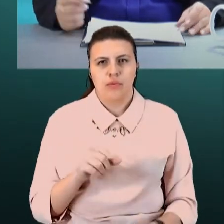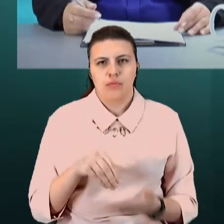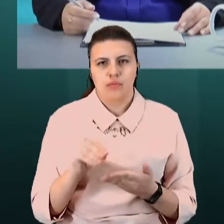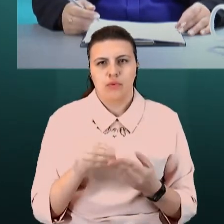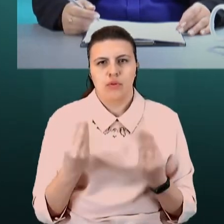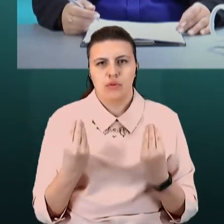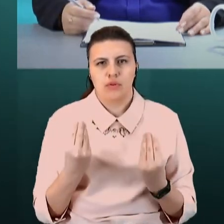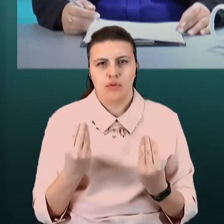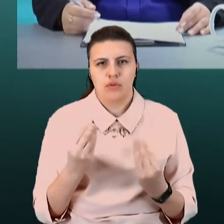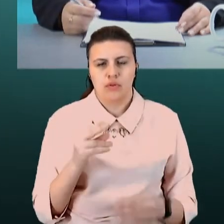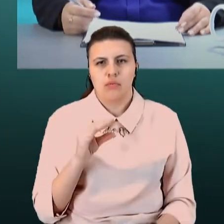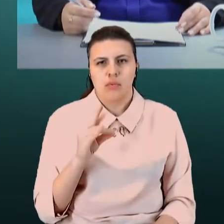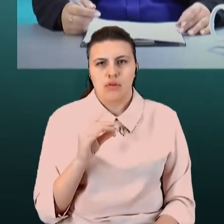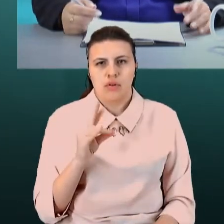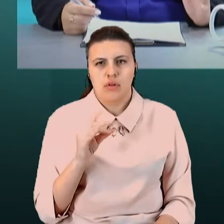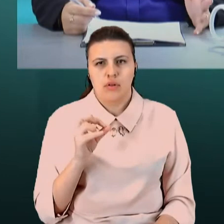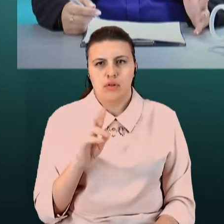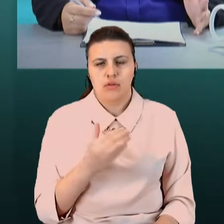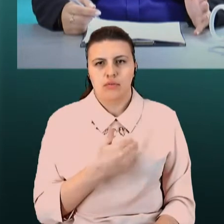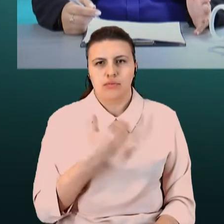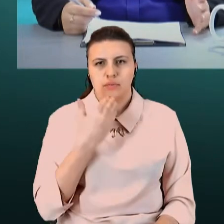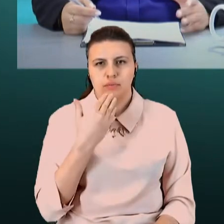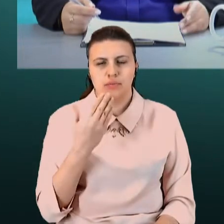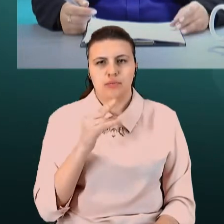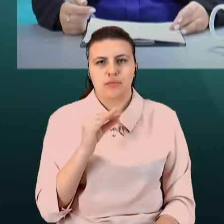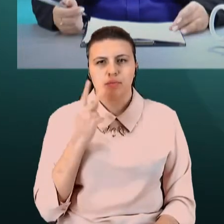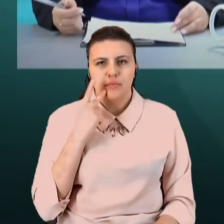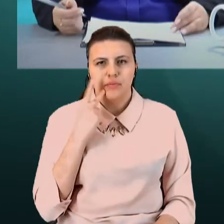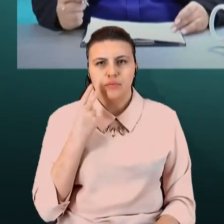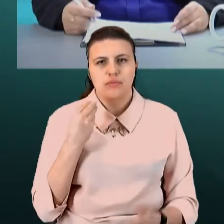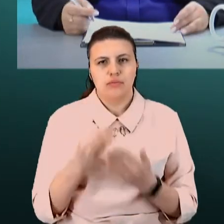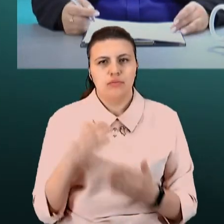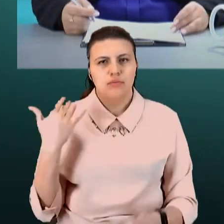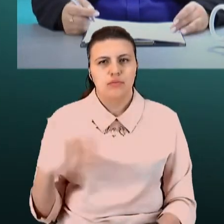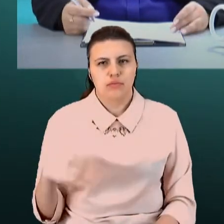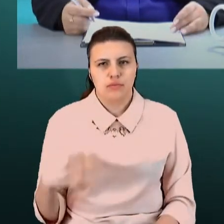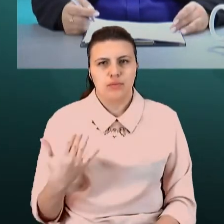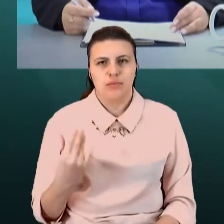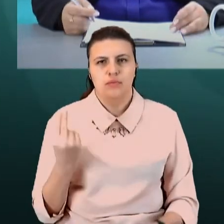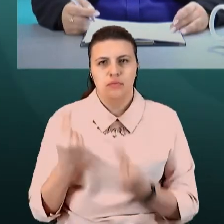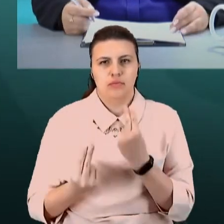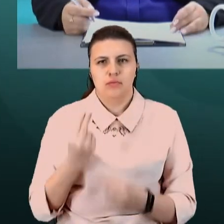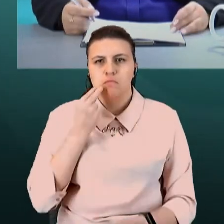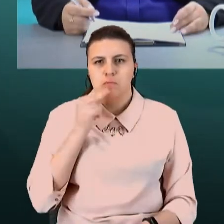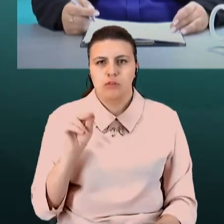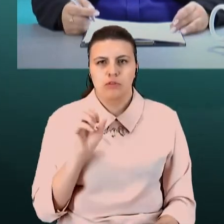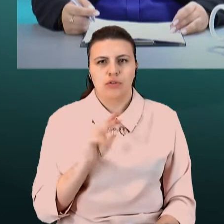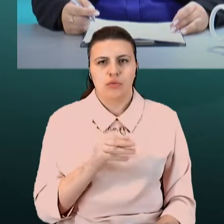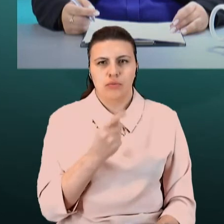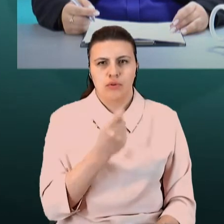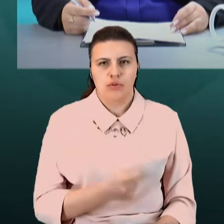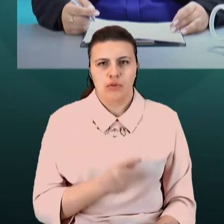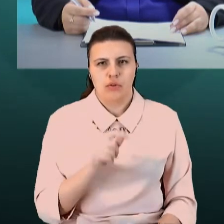Наталі, от я саме хотіла у вас запитати, чи завжди дорога іграшка краще за дешево? Питання не стоїть в різі,